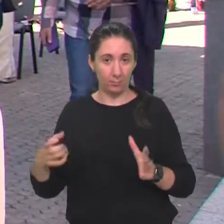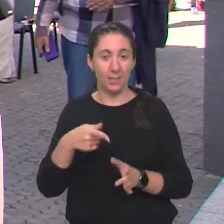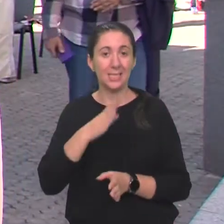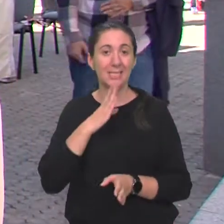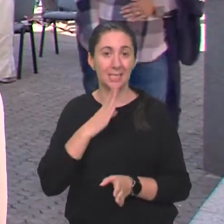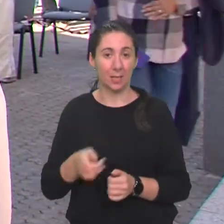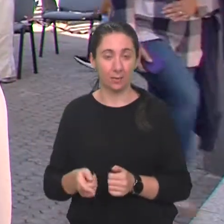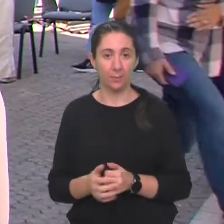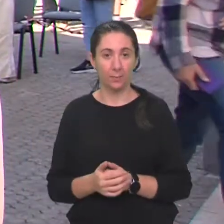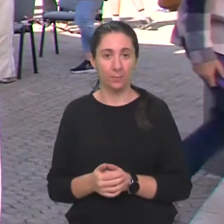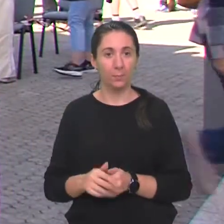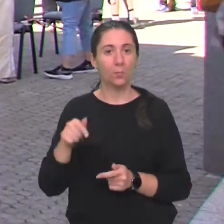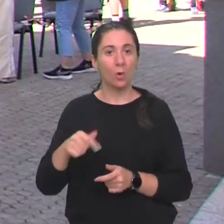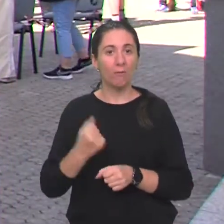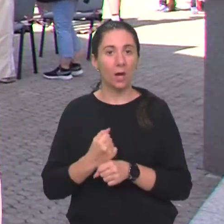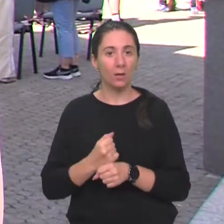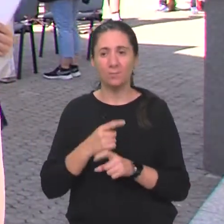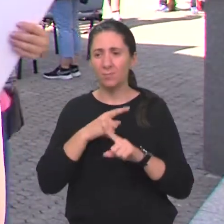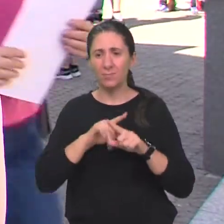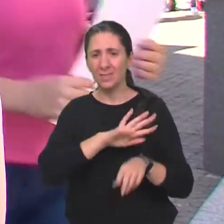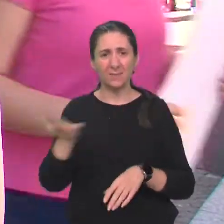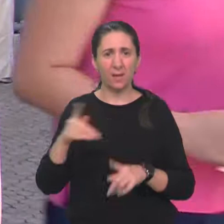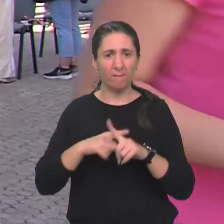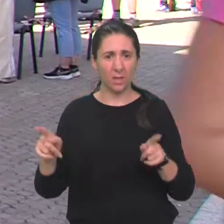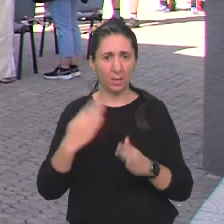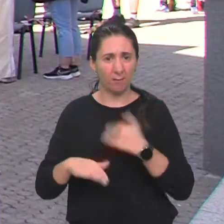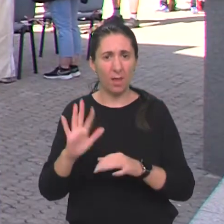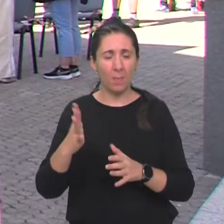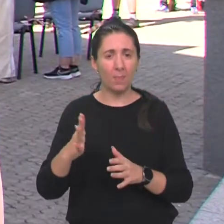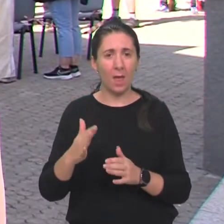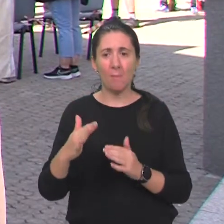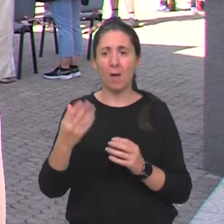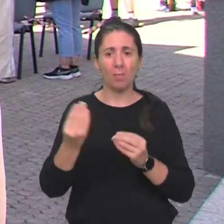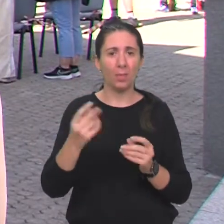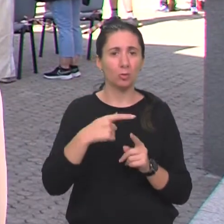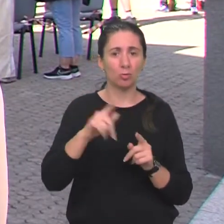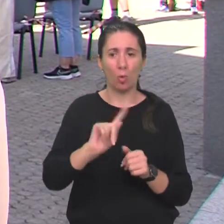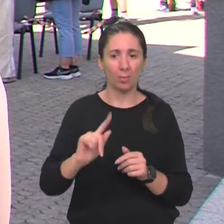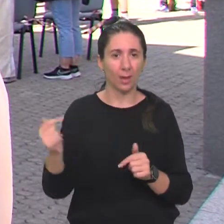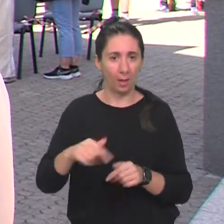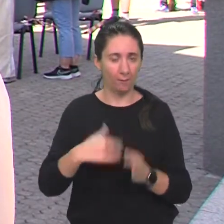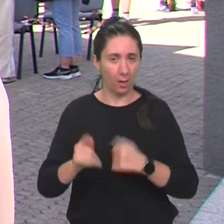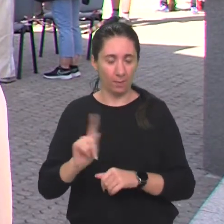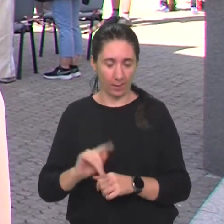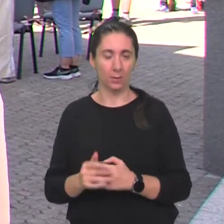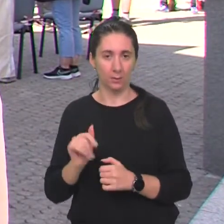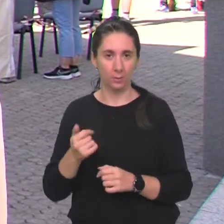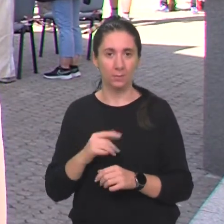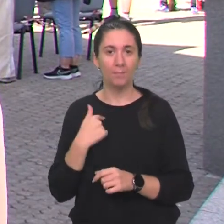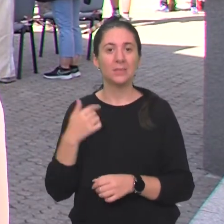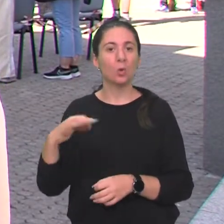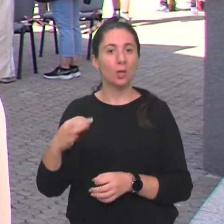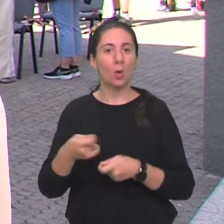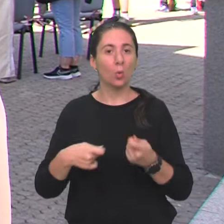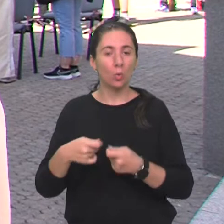Sisak, tako je. Ovdje se radi o svim vrstama invaliditete, ali tako, nema nikakvog ograničenja? Tako je, znači mi smo jedina